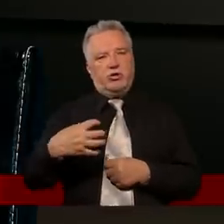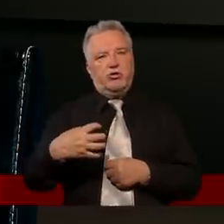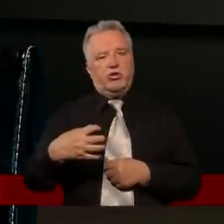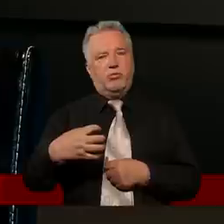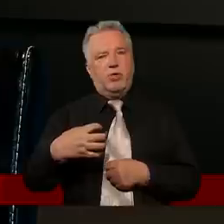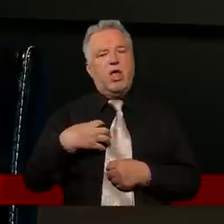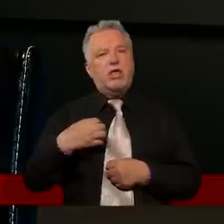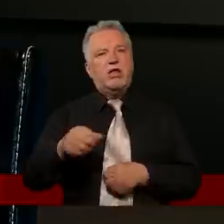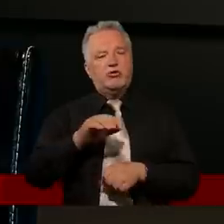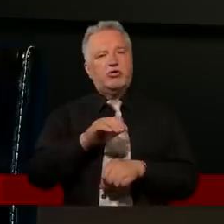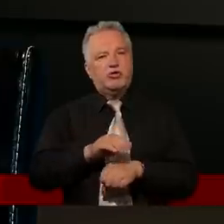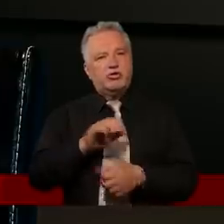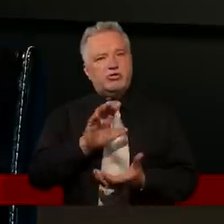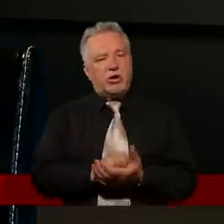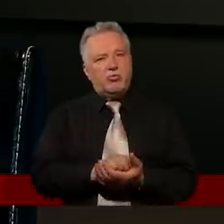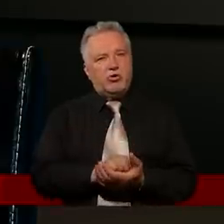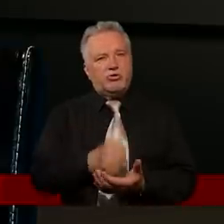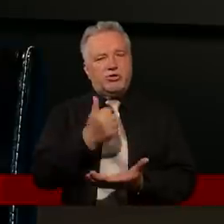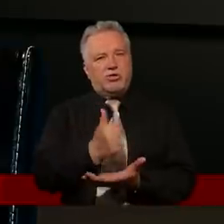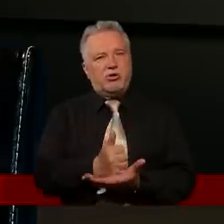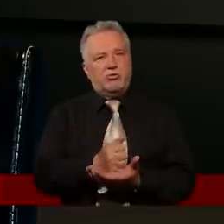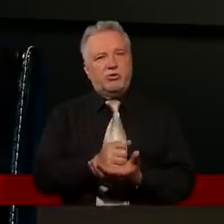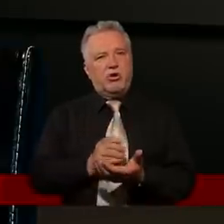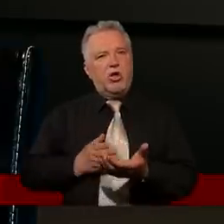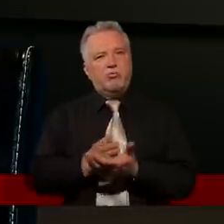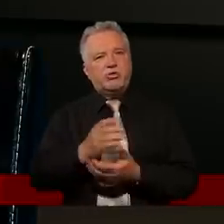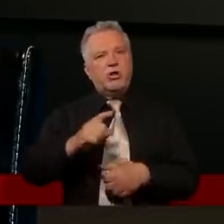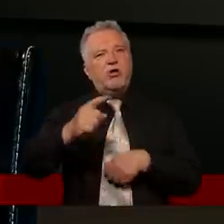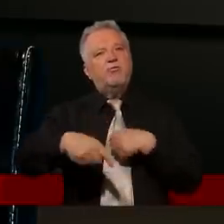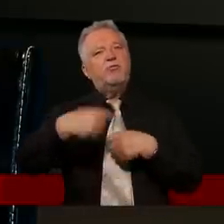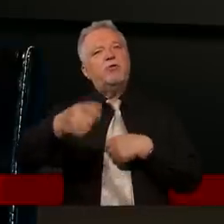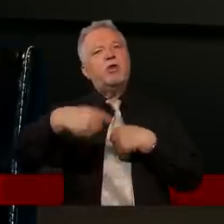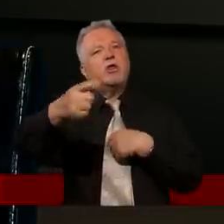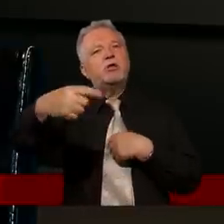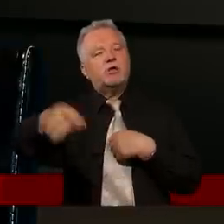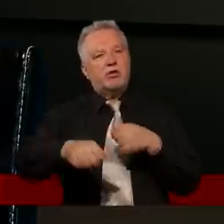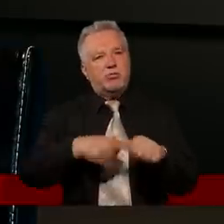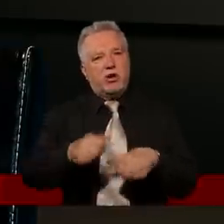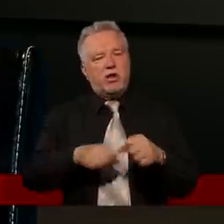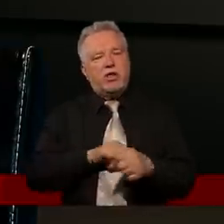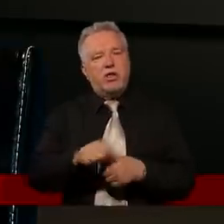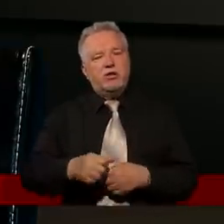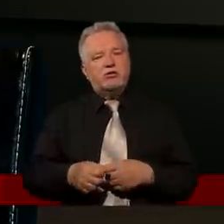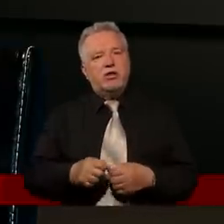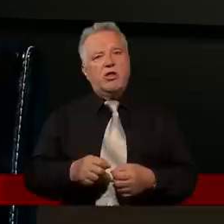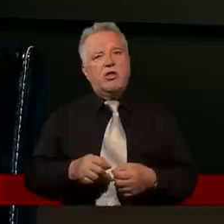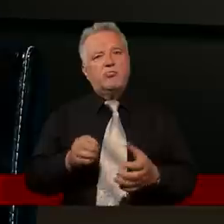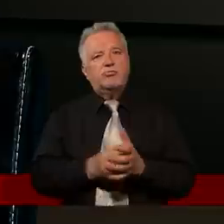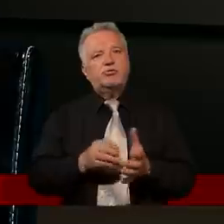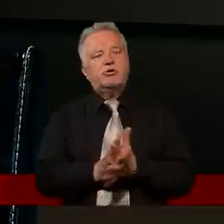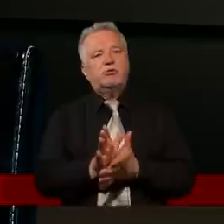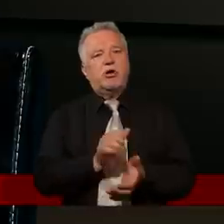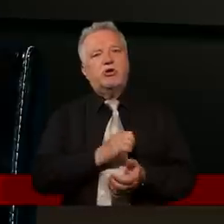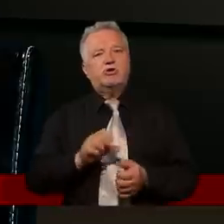Dyrektor, zajmujący stanowisko przez kolejne lata, przede wszystkim jest przywzględny do tego, że on rozkazuje,